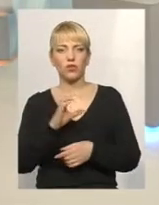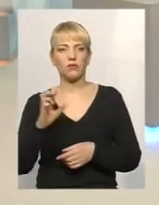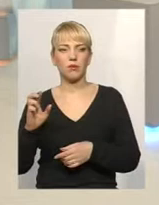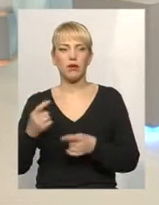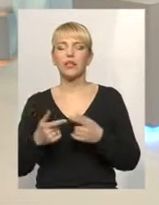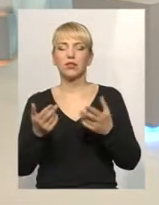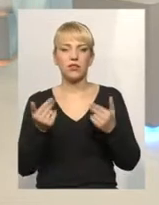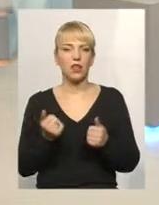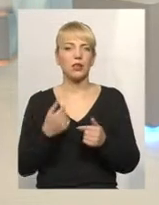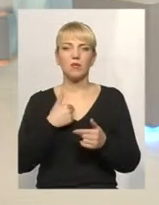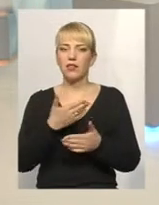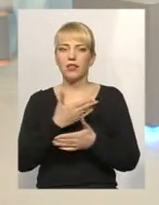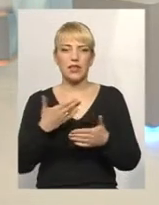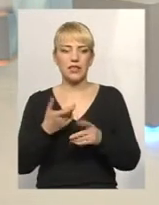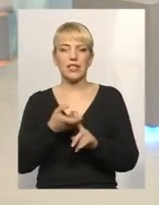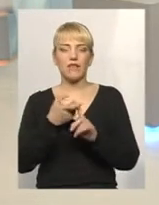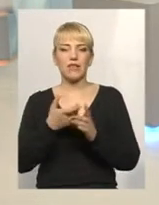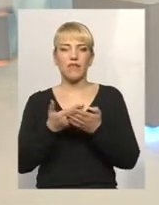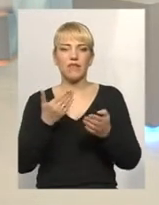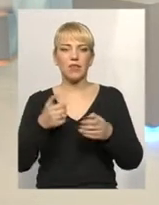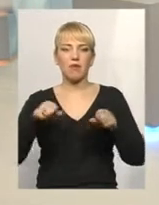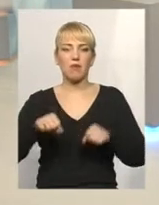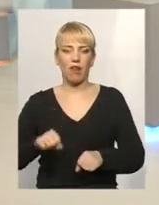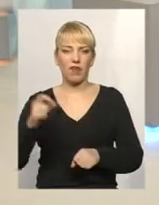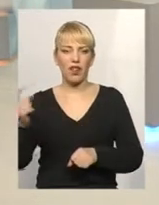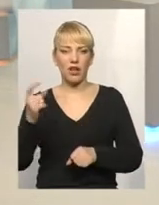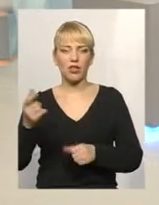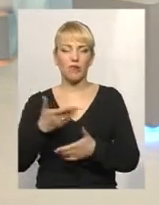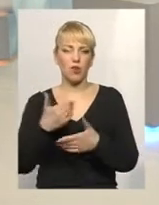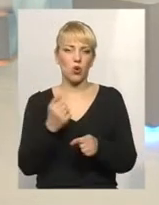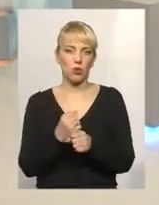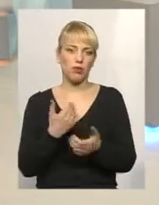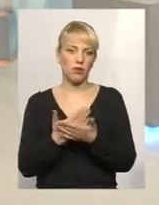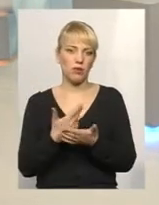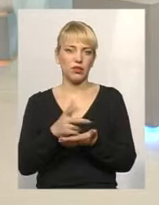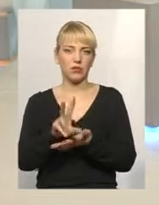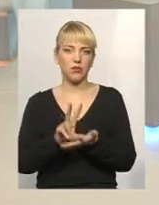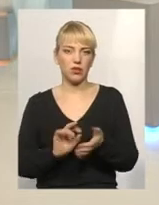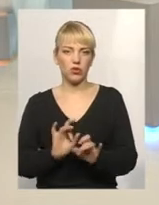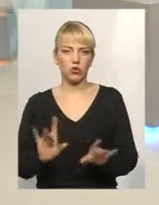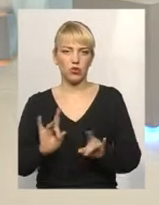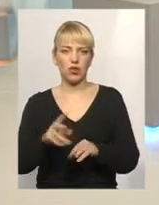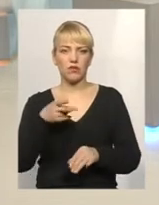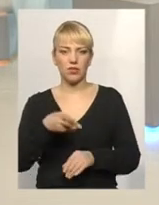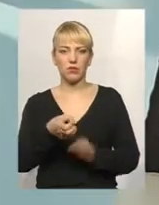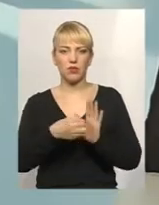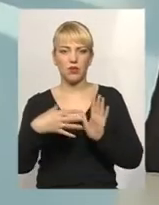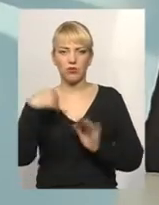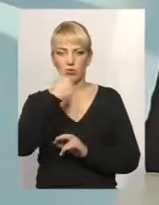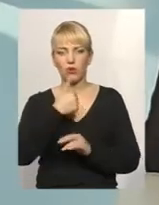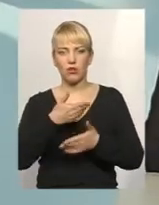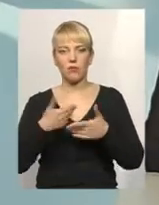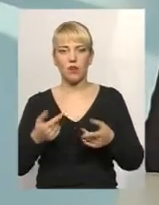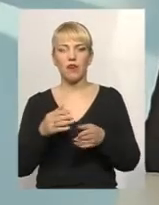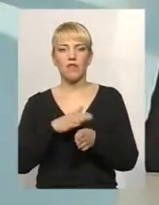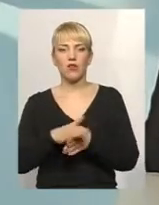сьогодні незалежно від прав власності, і ми робимо. Я вам можу навести приклад. У 2015 році ми виконали